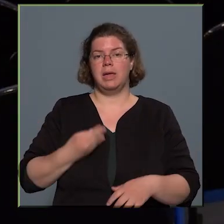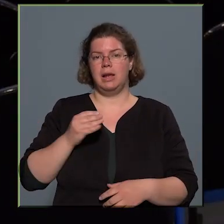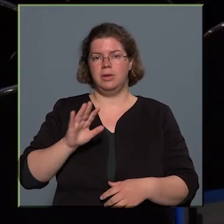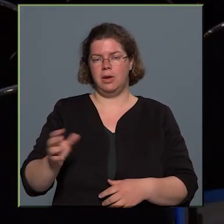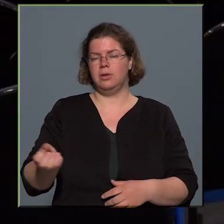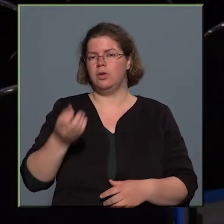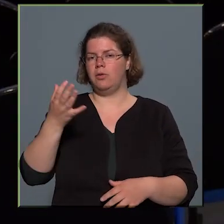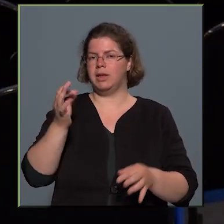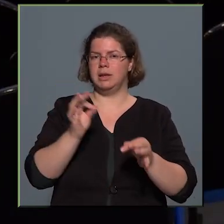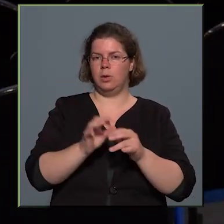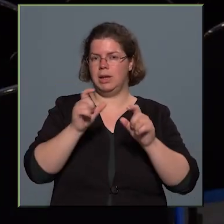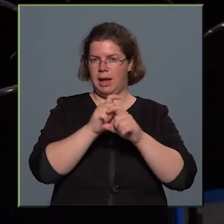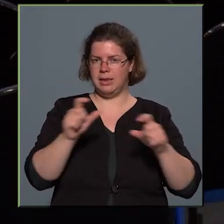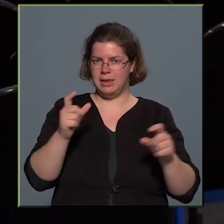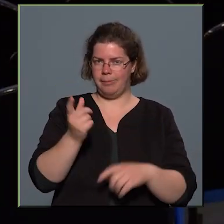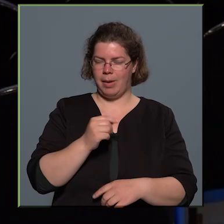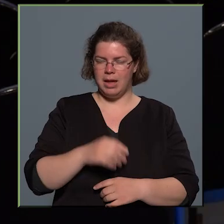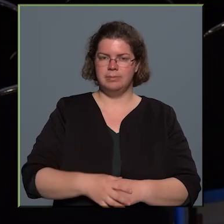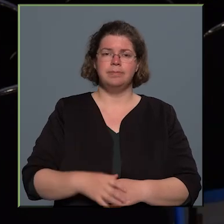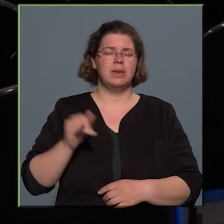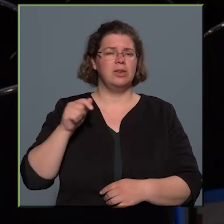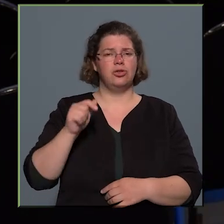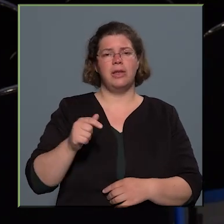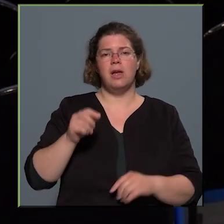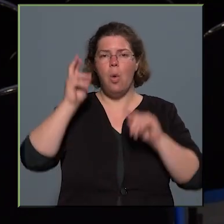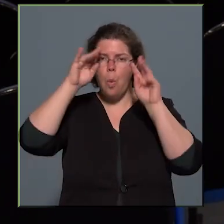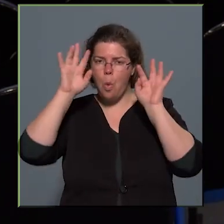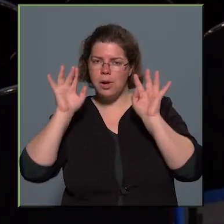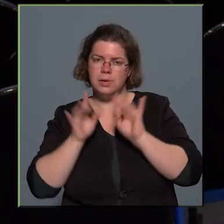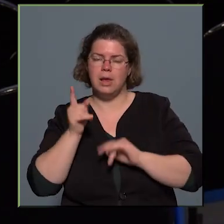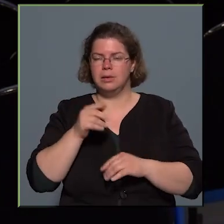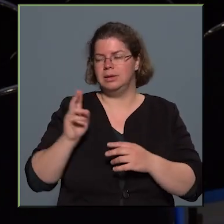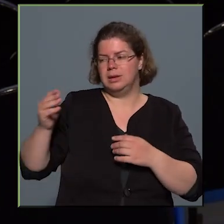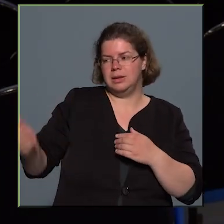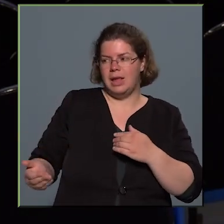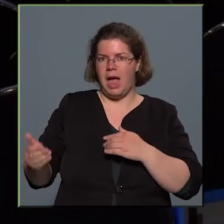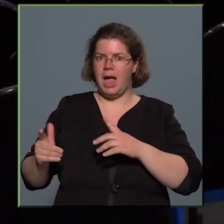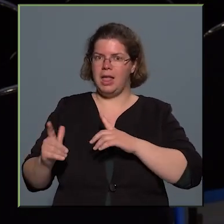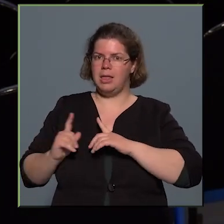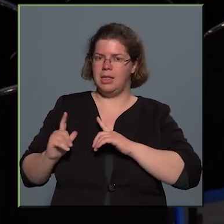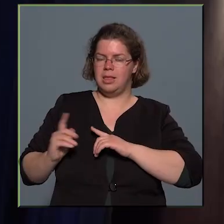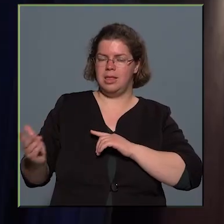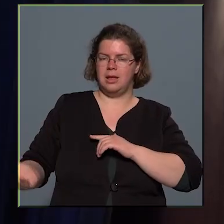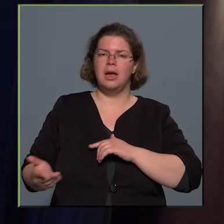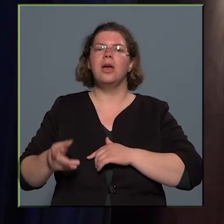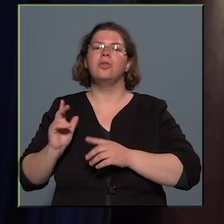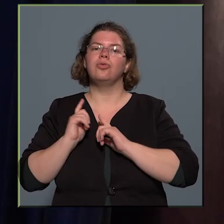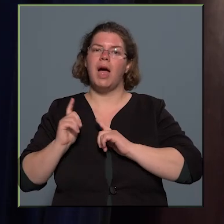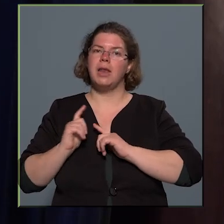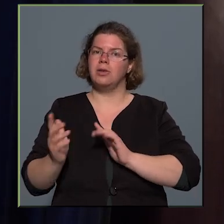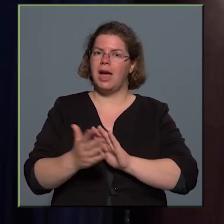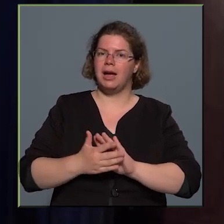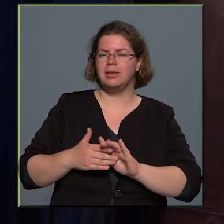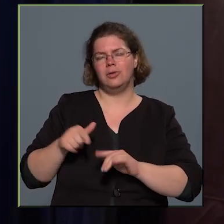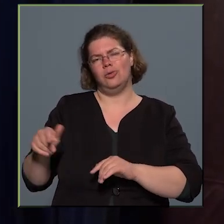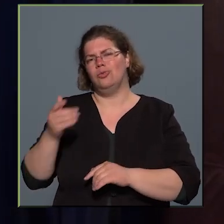tavaszi történet, és ez az orosztlán, amelyik itt áll mellettem is türelmesen várja, hogy megkezdődjön az előadás. Kicsi